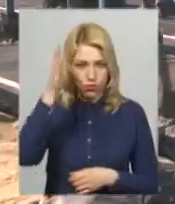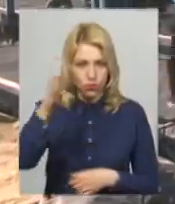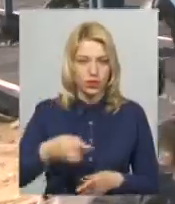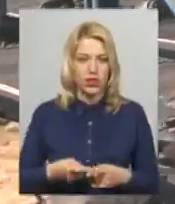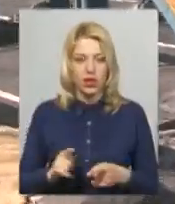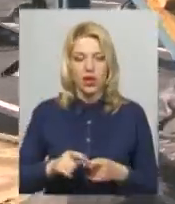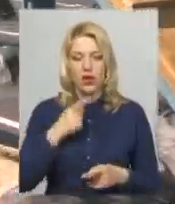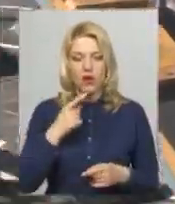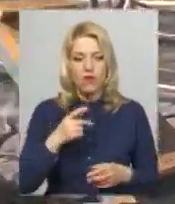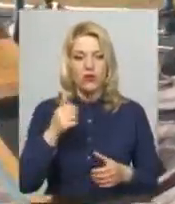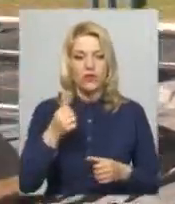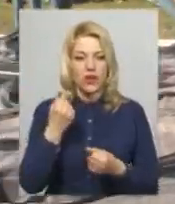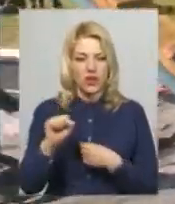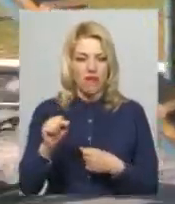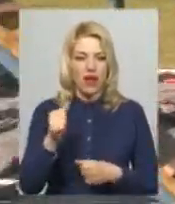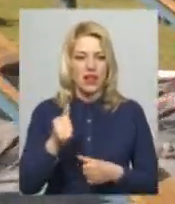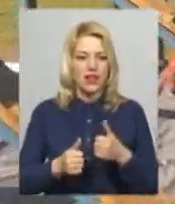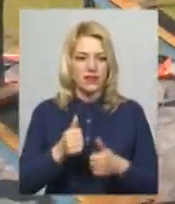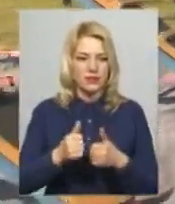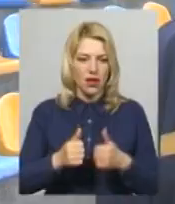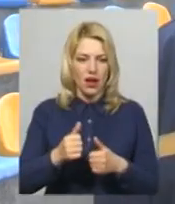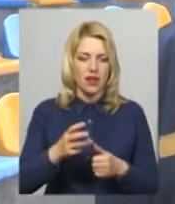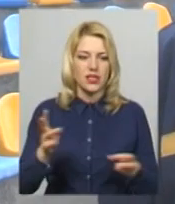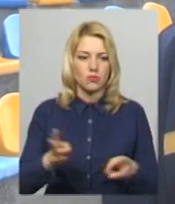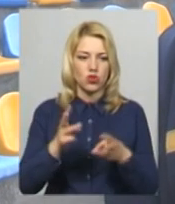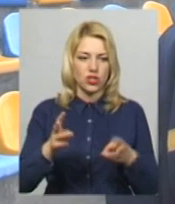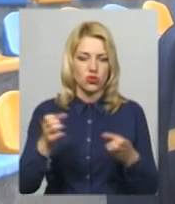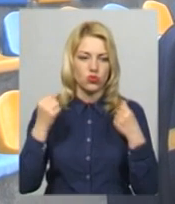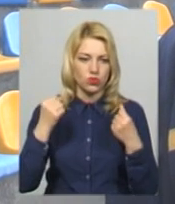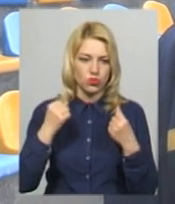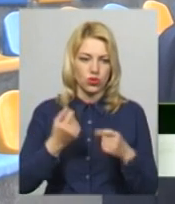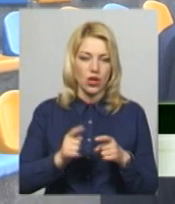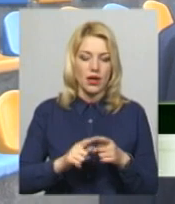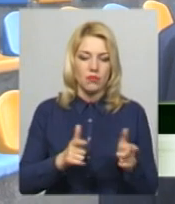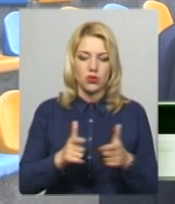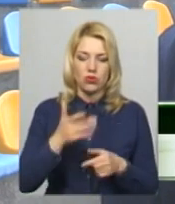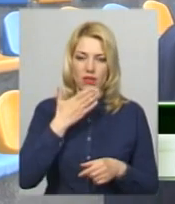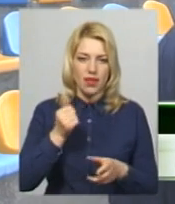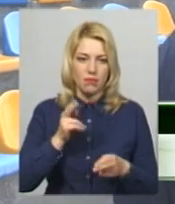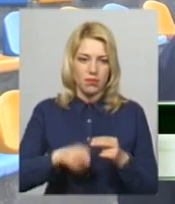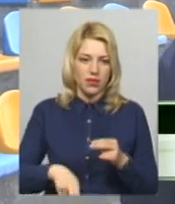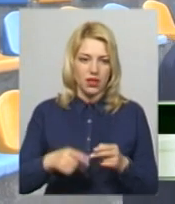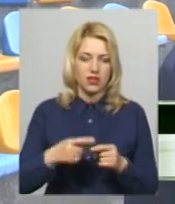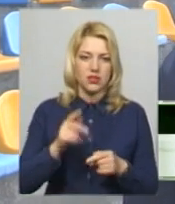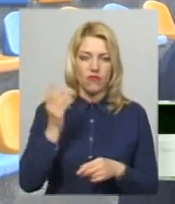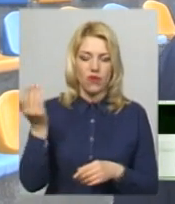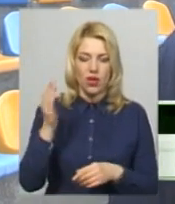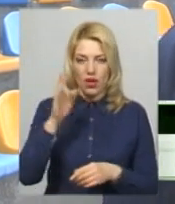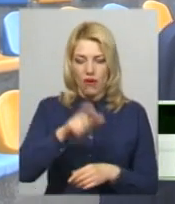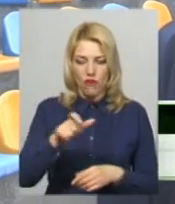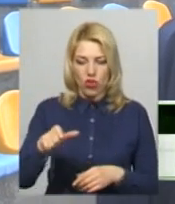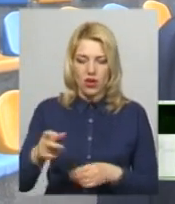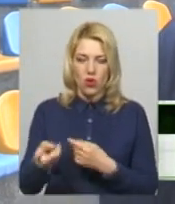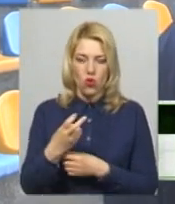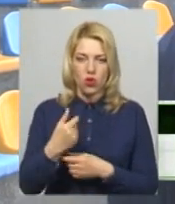сім разів вигравали обласні змагання з пожежно-прикладного спорту. Підготовка фактично не припиняється. Вони ходять до нас постійно,